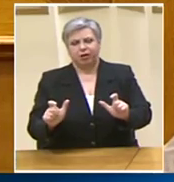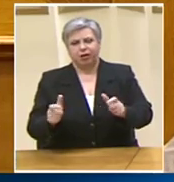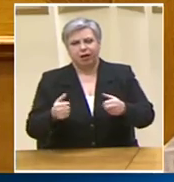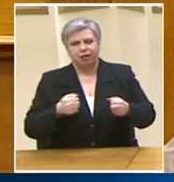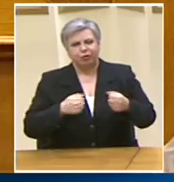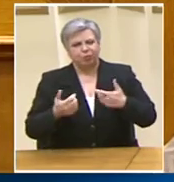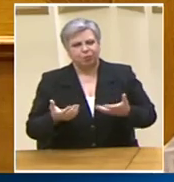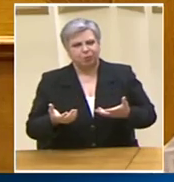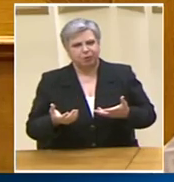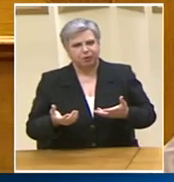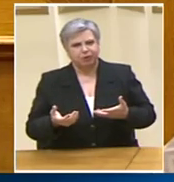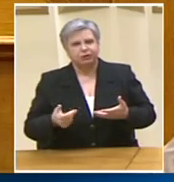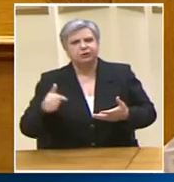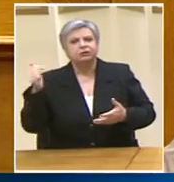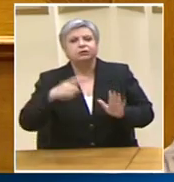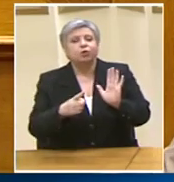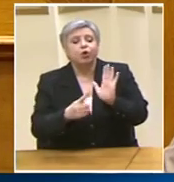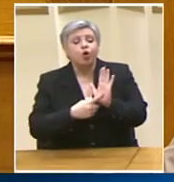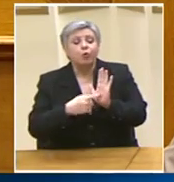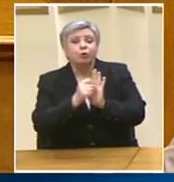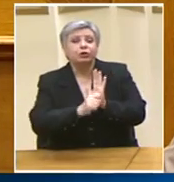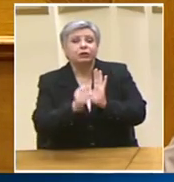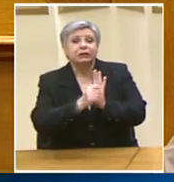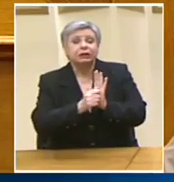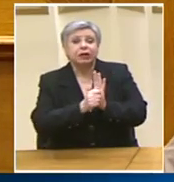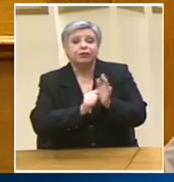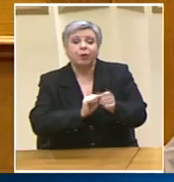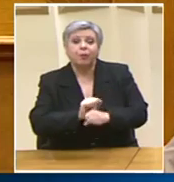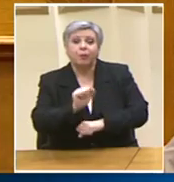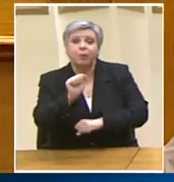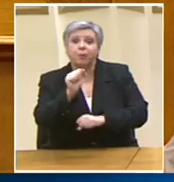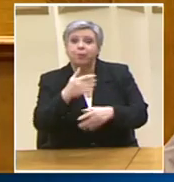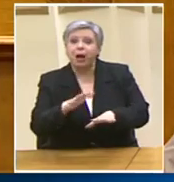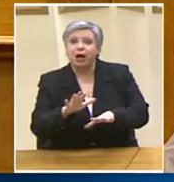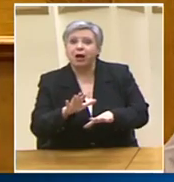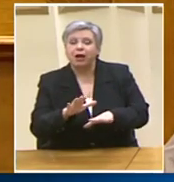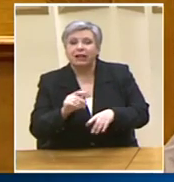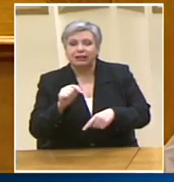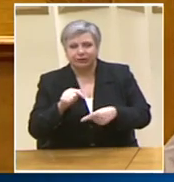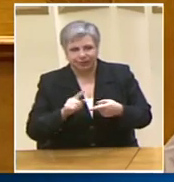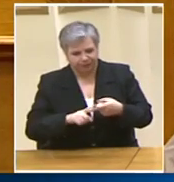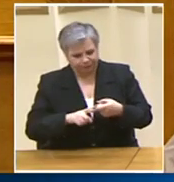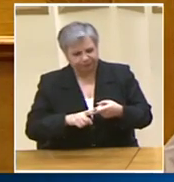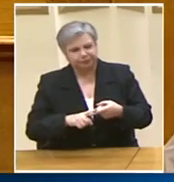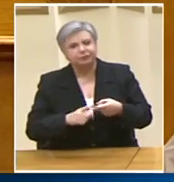λέει ρητά ότι πρέπει να έχει πτυχίο ΑΗΗ Θα το δούμε αυτό Ο νόμος λέει ρητά